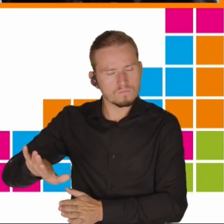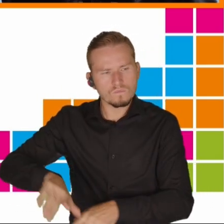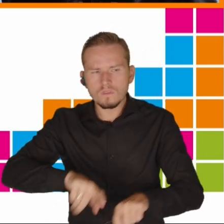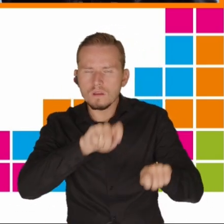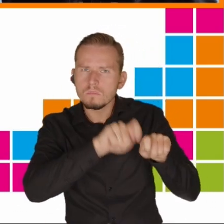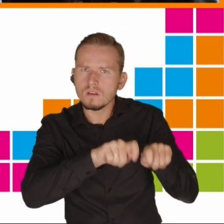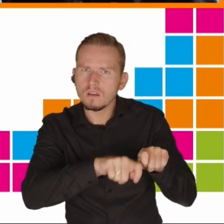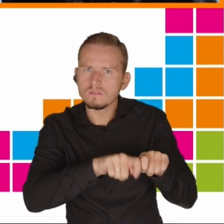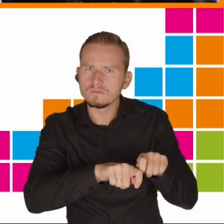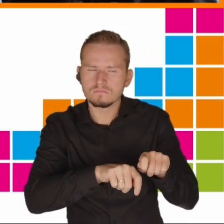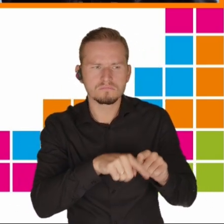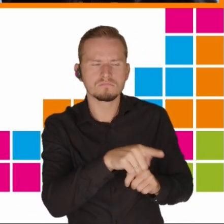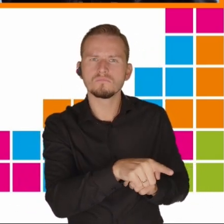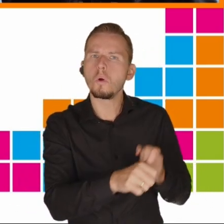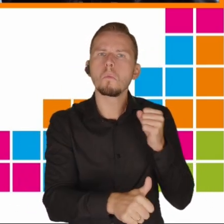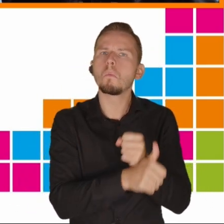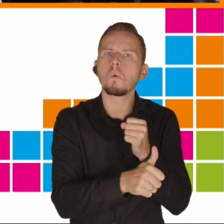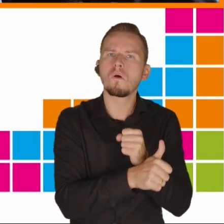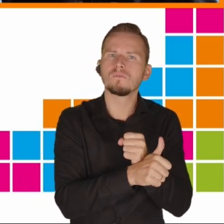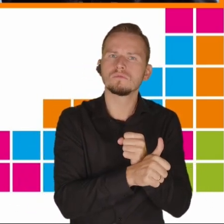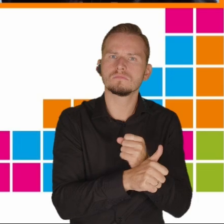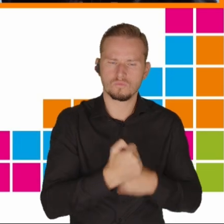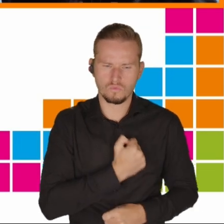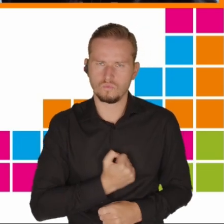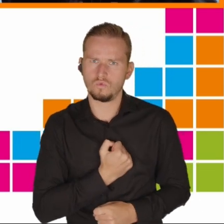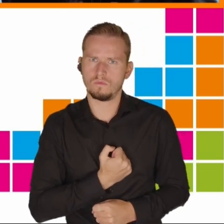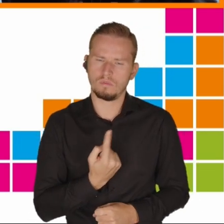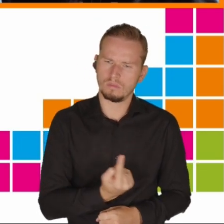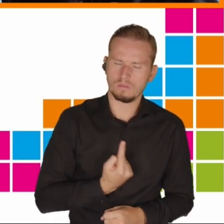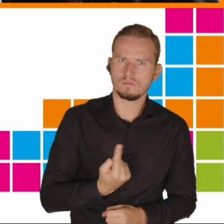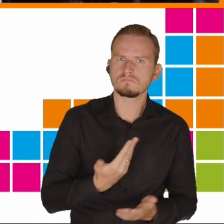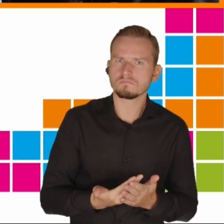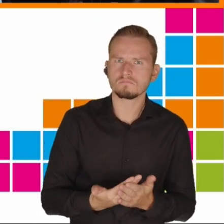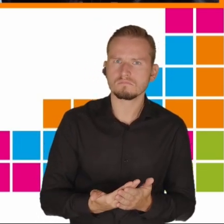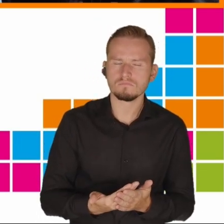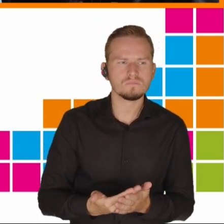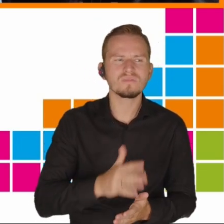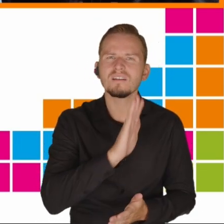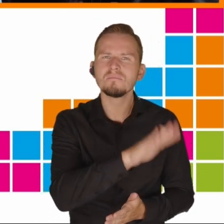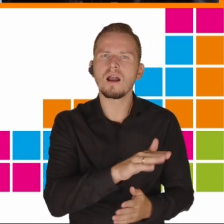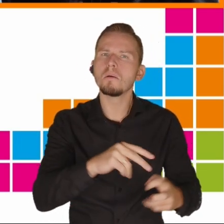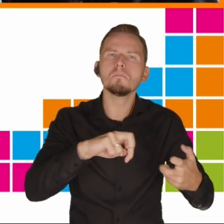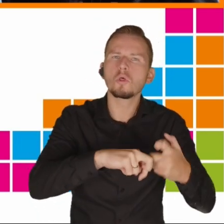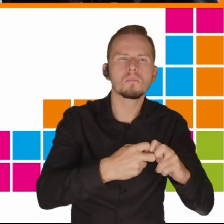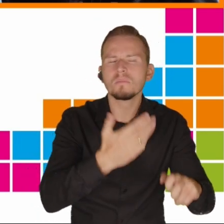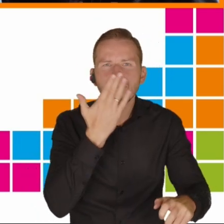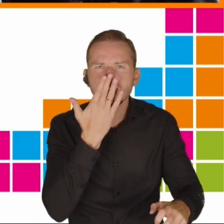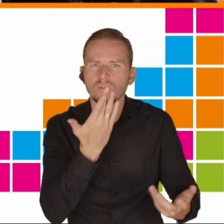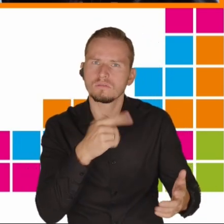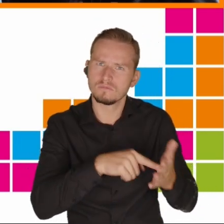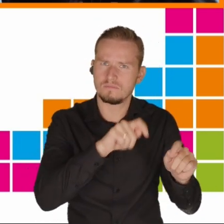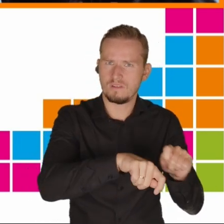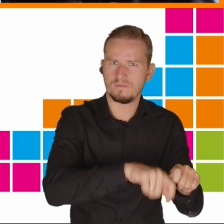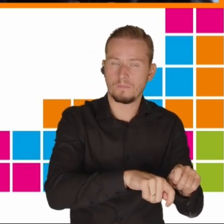jakim naciskom ta osoba podlega, jakie ma problemy. Przeprowadzamy więc